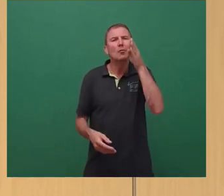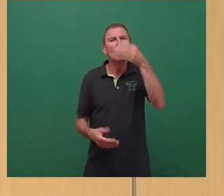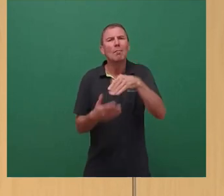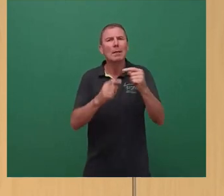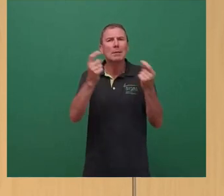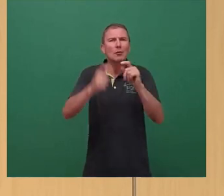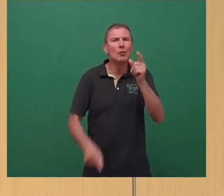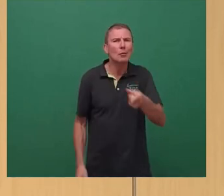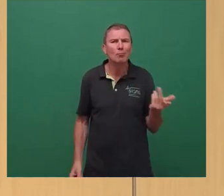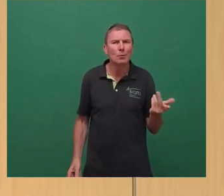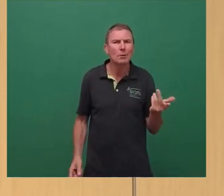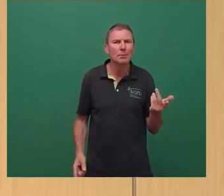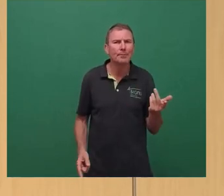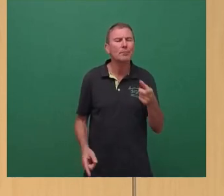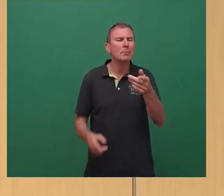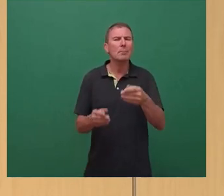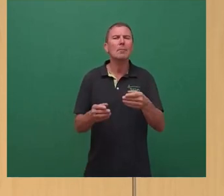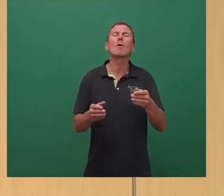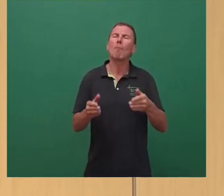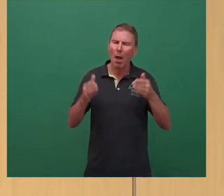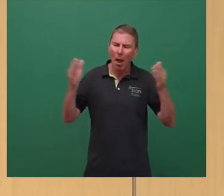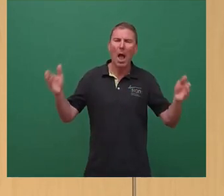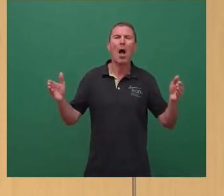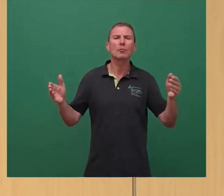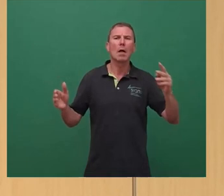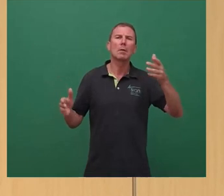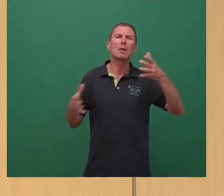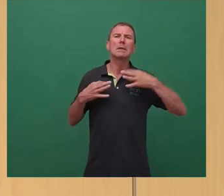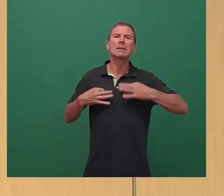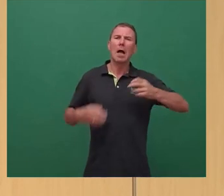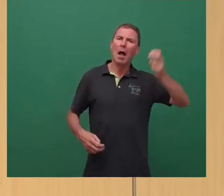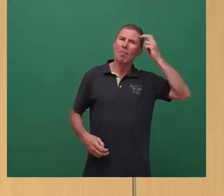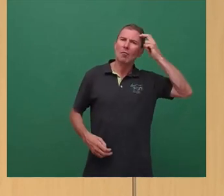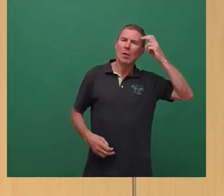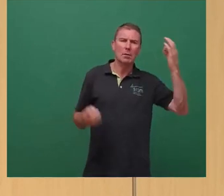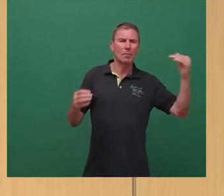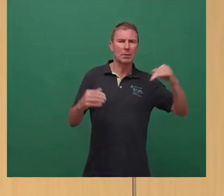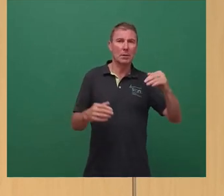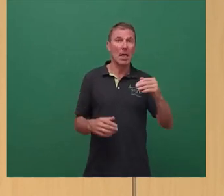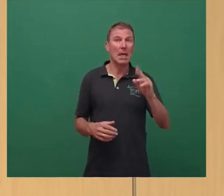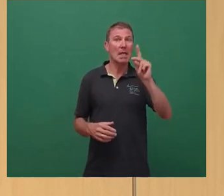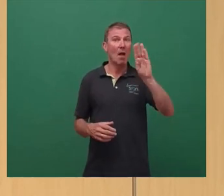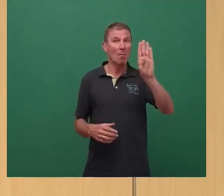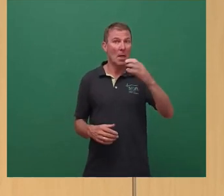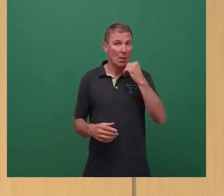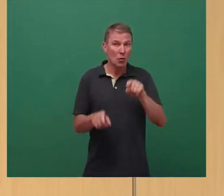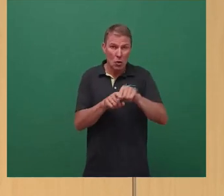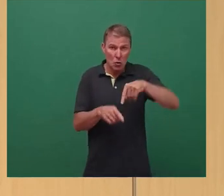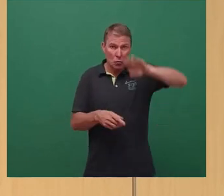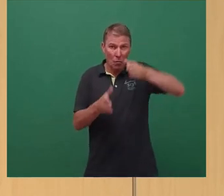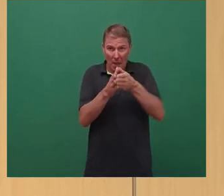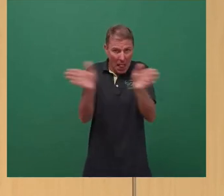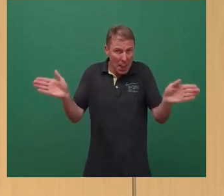sind. Und dazu ist dann auch externer Sachverstand durchaus hilfreich. Will die DVB vielleicht zu viel? Verzettelt man sich? Baut man